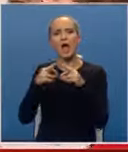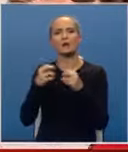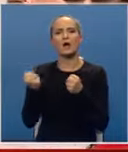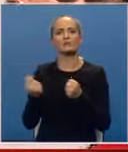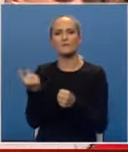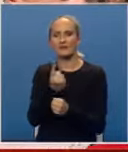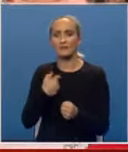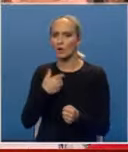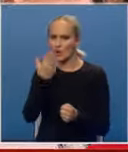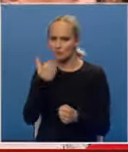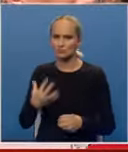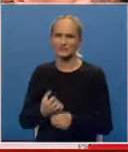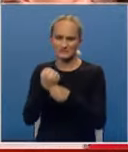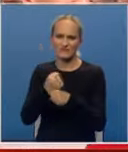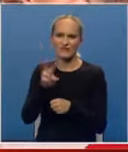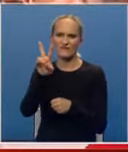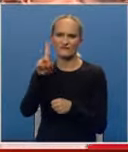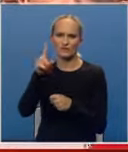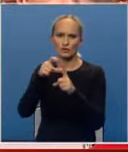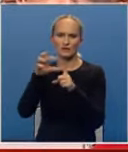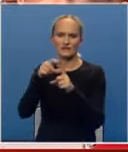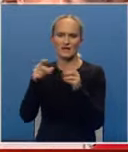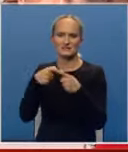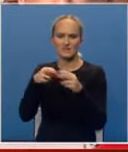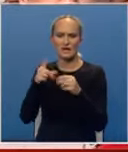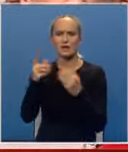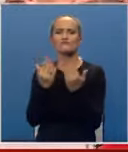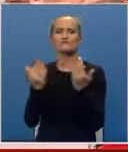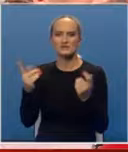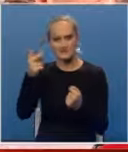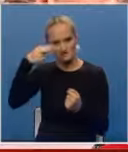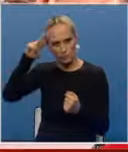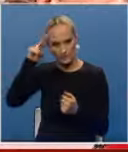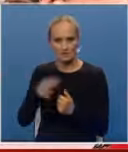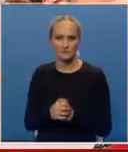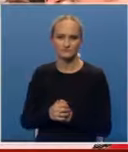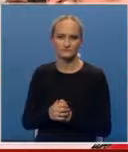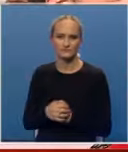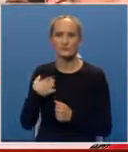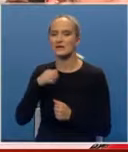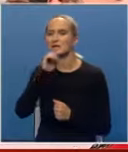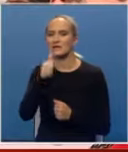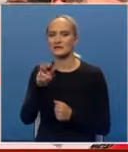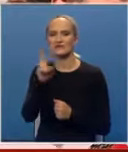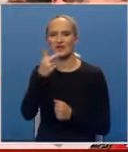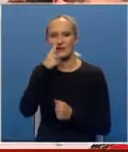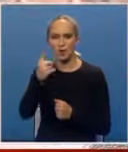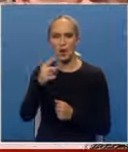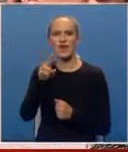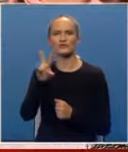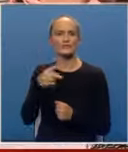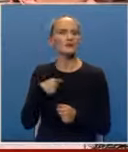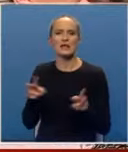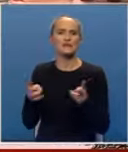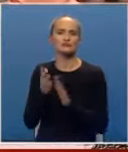Mi hoćemo da spasimo Vidovdansku, muzej i spomenik. I ne damo 12 milijuna za Vidovdansku. Ne